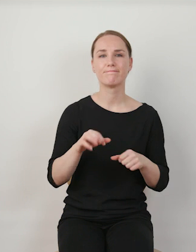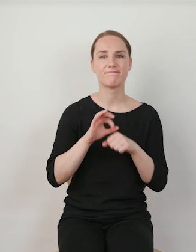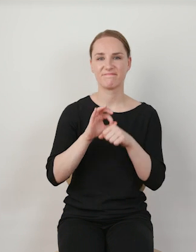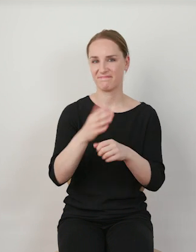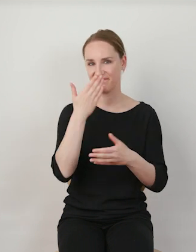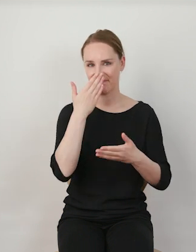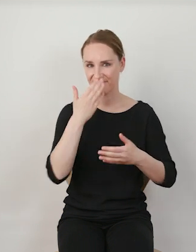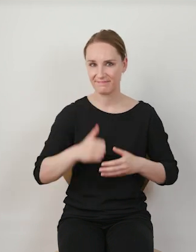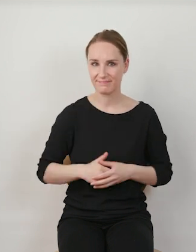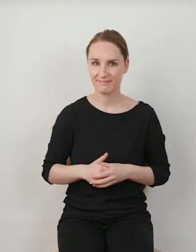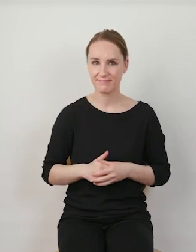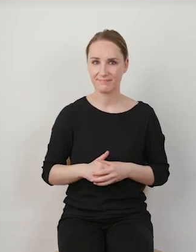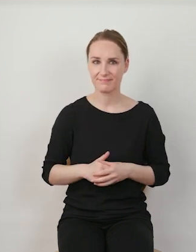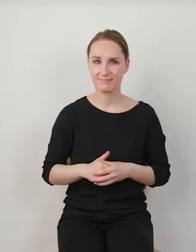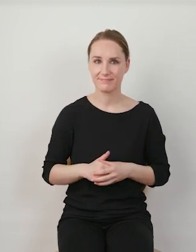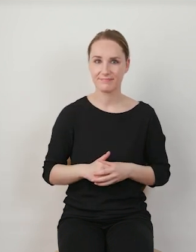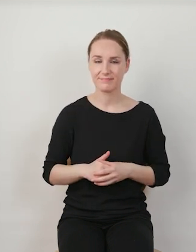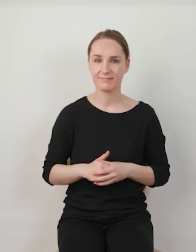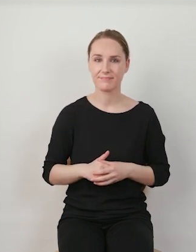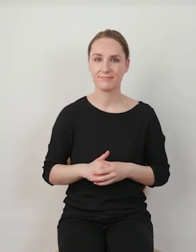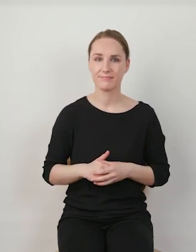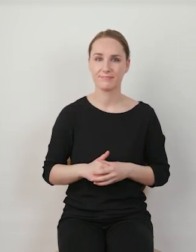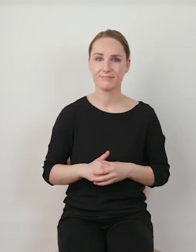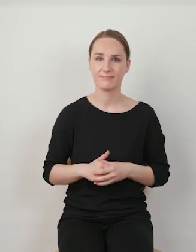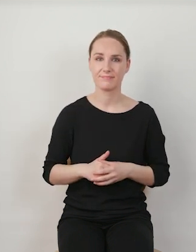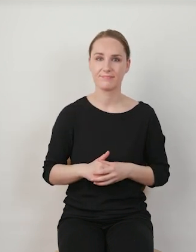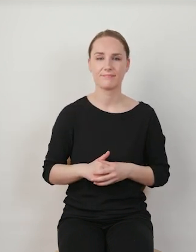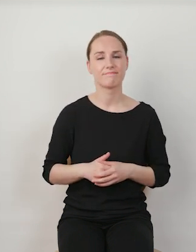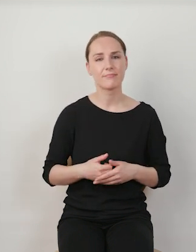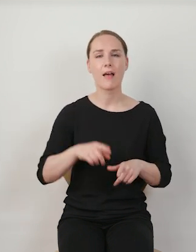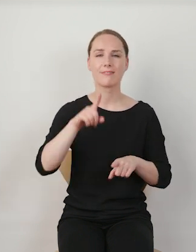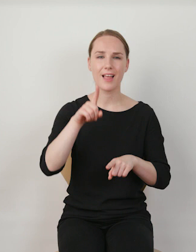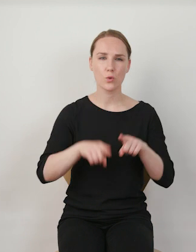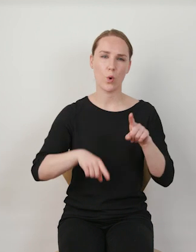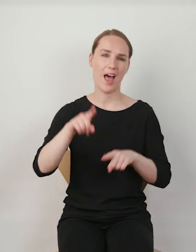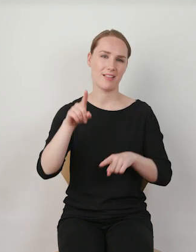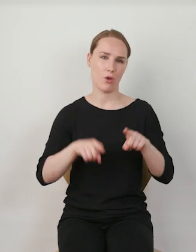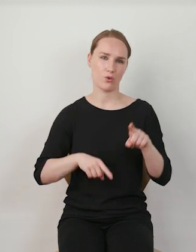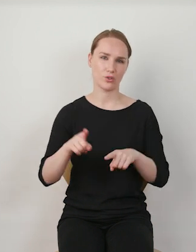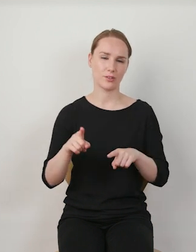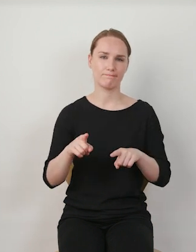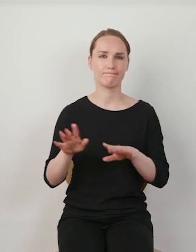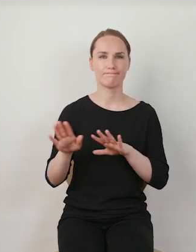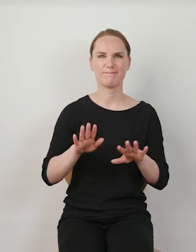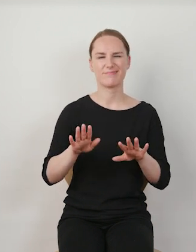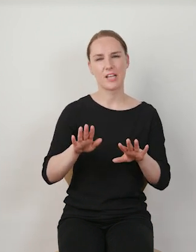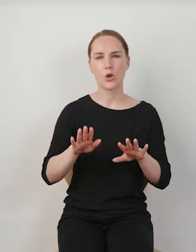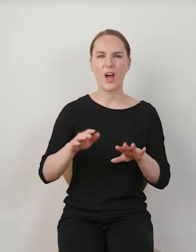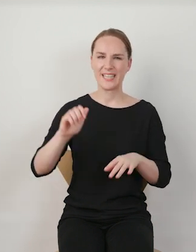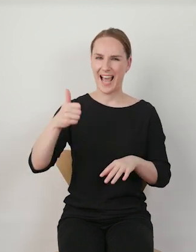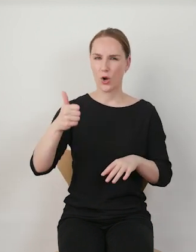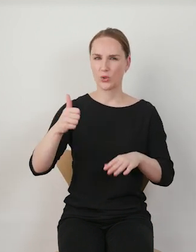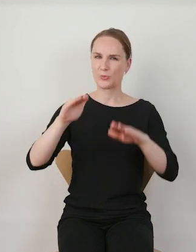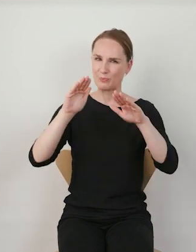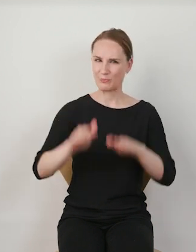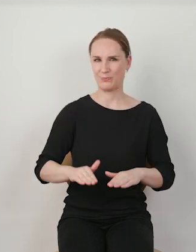do pewnego rodzaju naturalności, którą określiłabym też jako niższa jakość. znaczy,